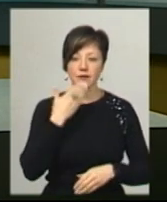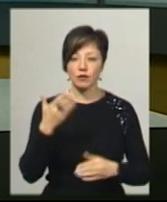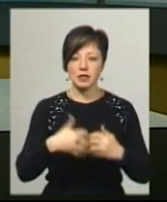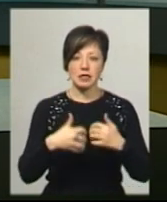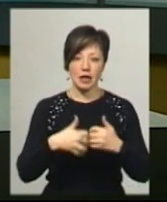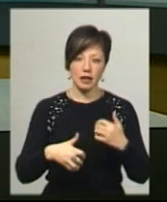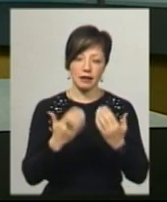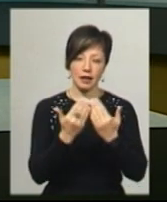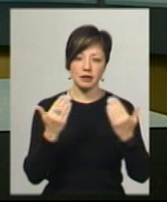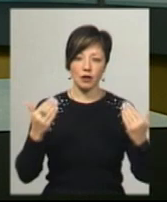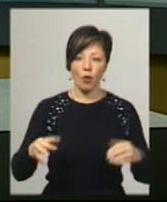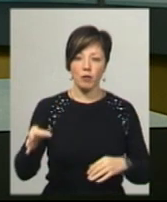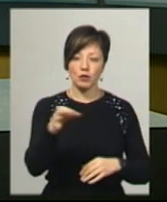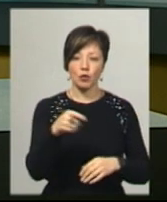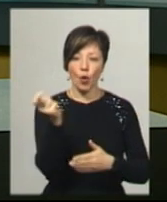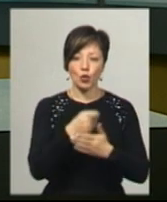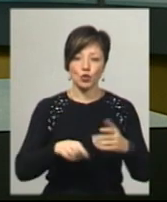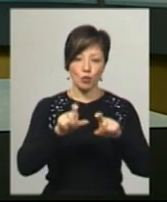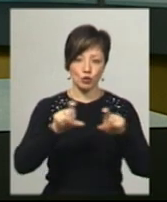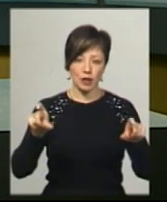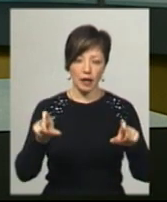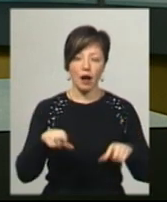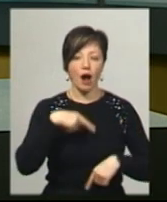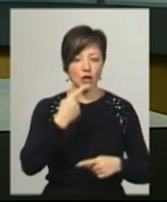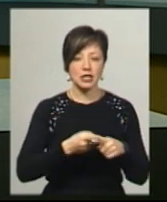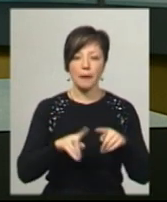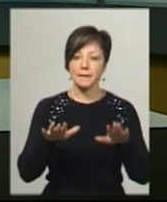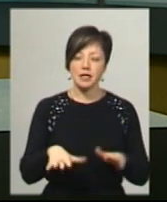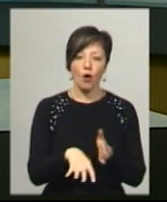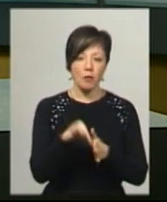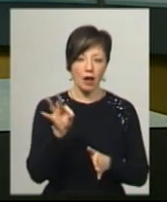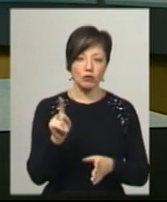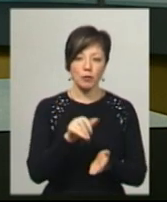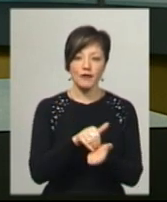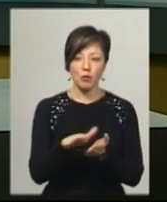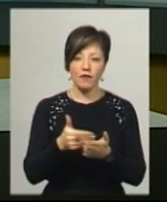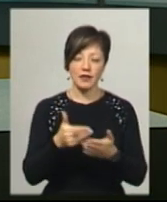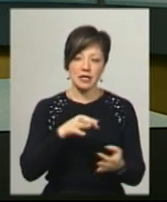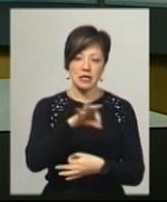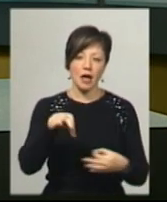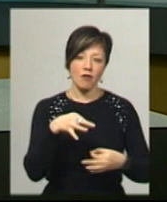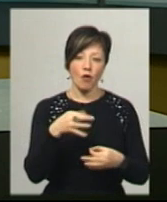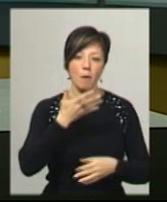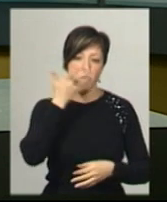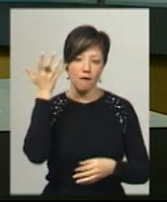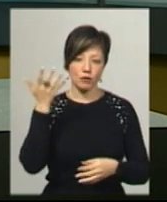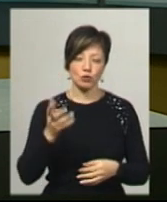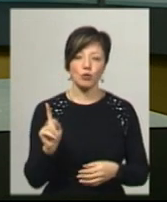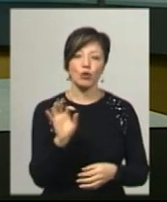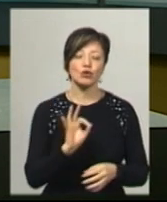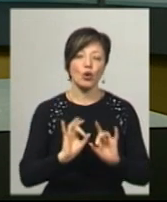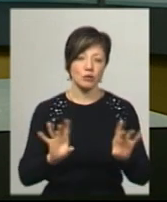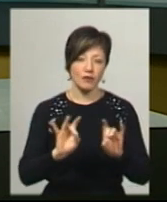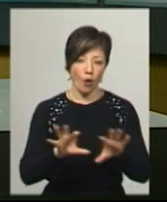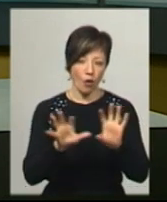серед картин у Хмельницькому обласному художньому музеї. Каже, це місце обрали, аби відмовитись від зайвого пафосу. Про що розповідав